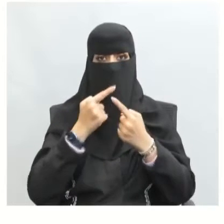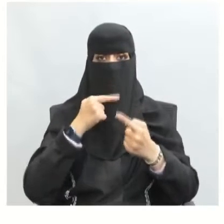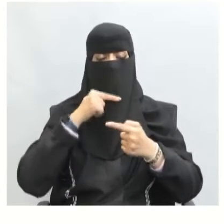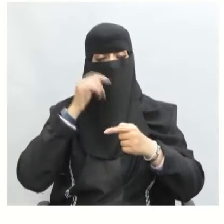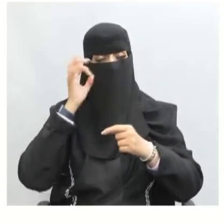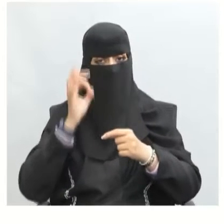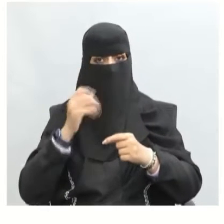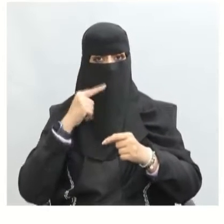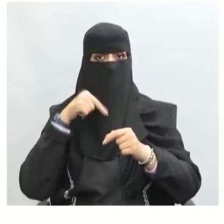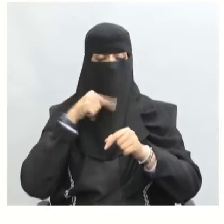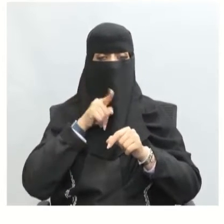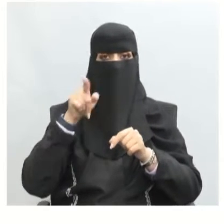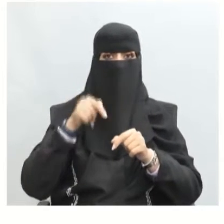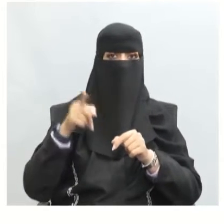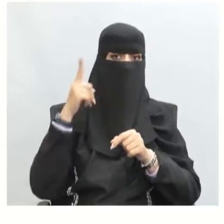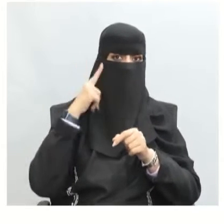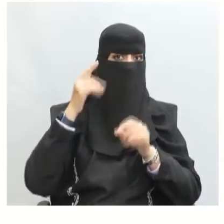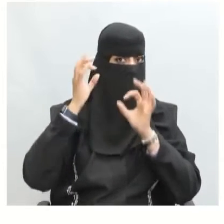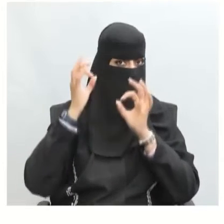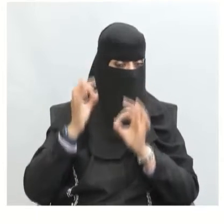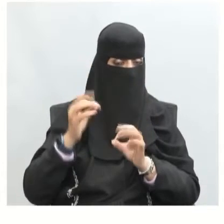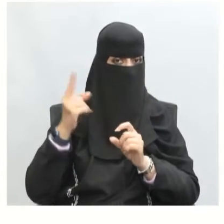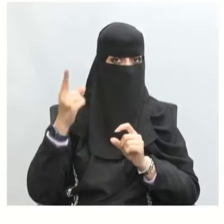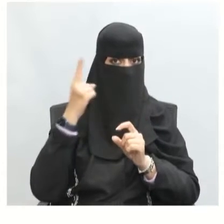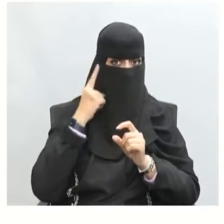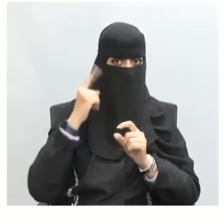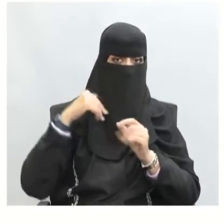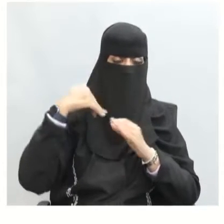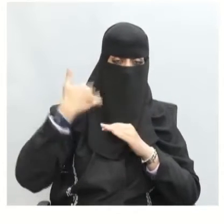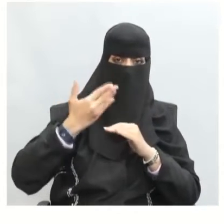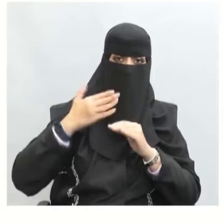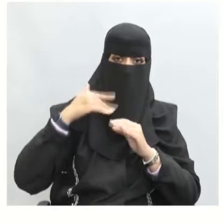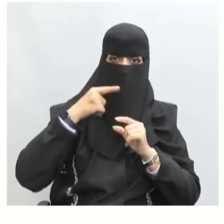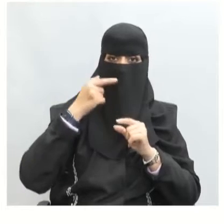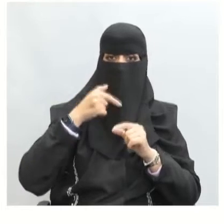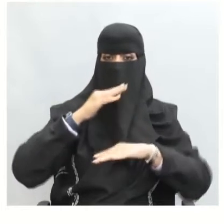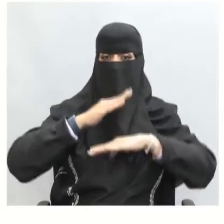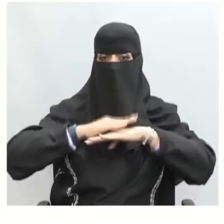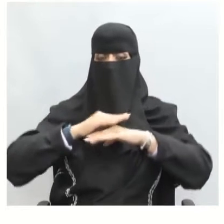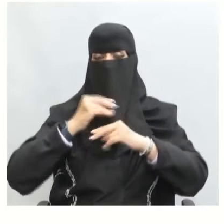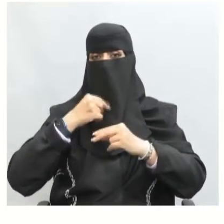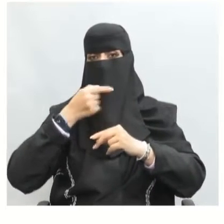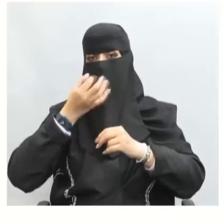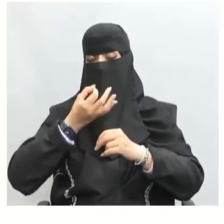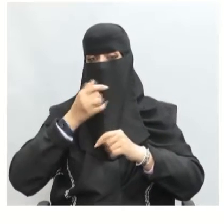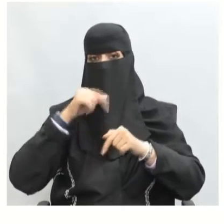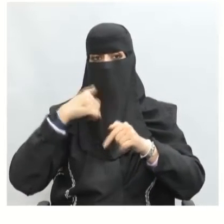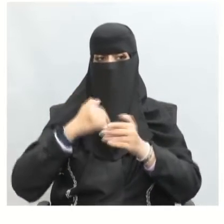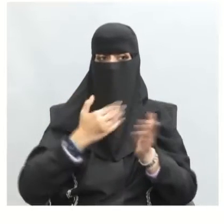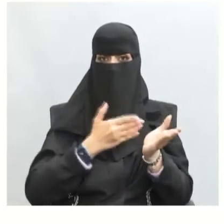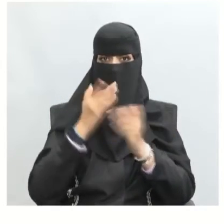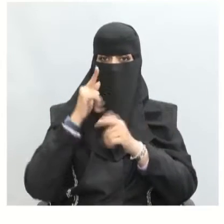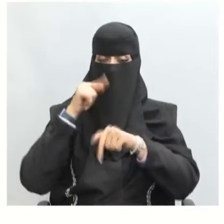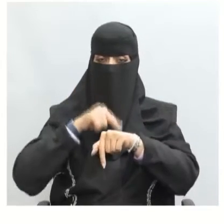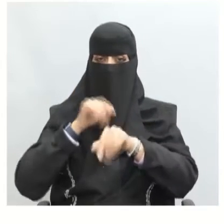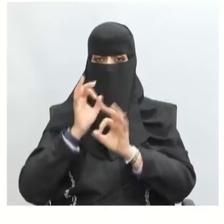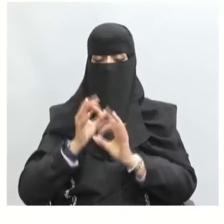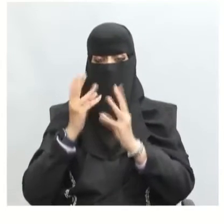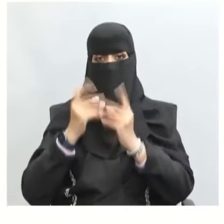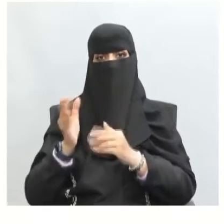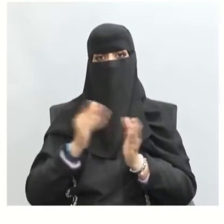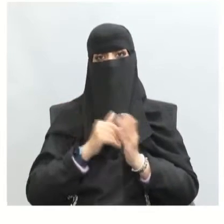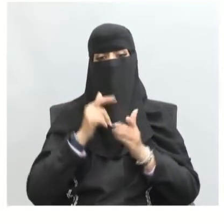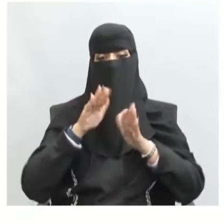الحديث فهو مستمع جيد يستمع وأيضا يقدم رأيه في الوقت المناسب